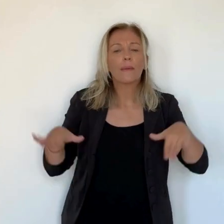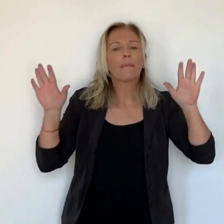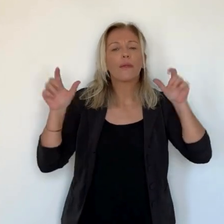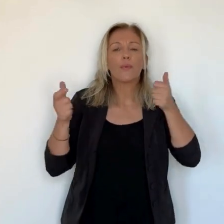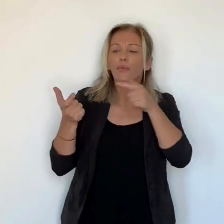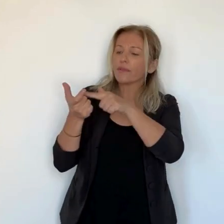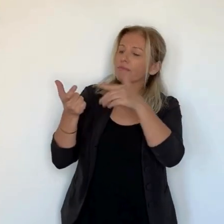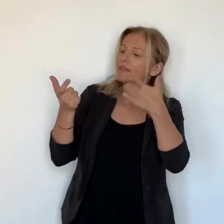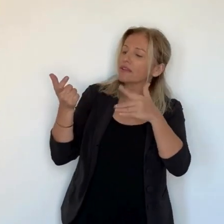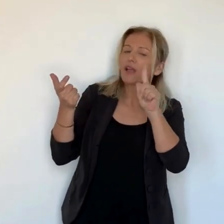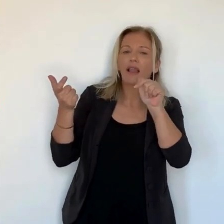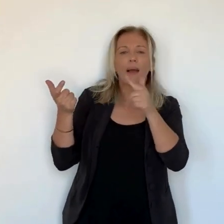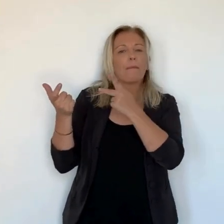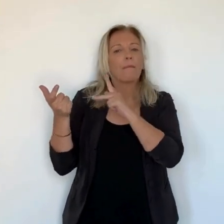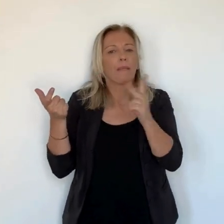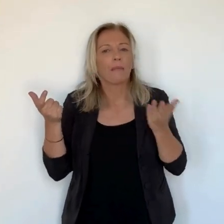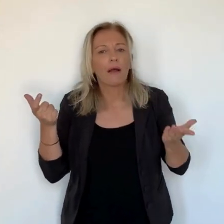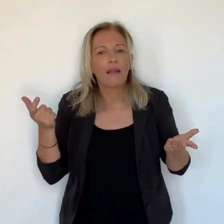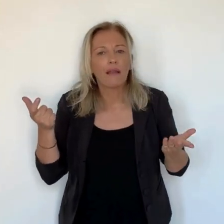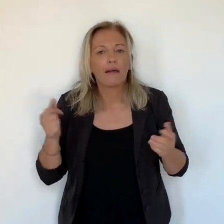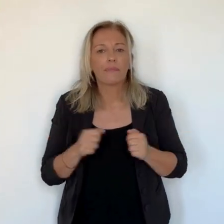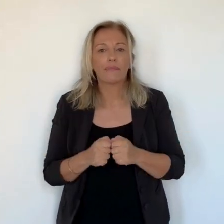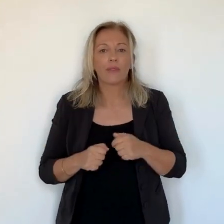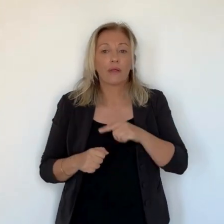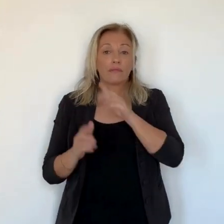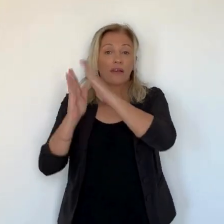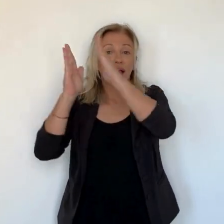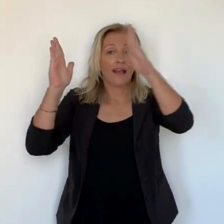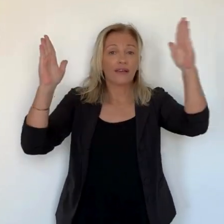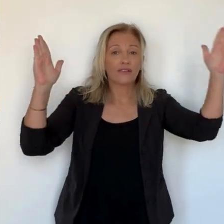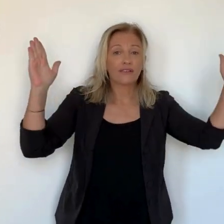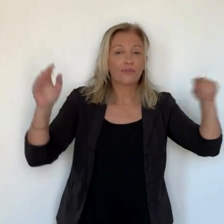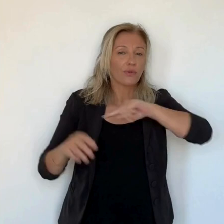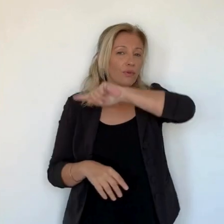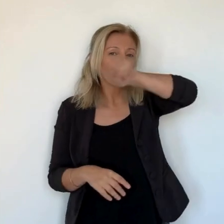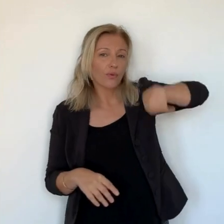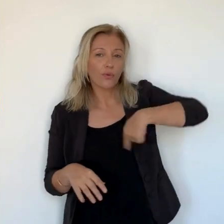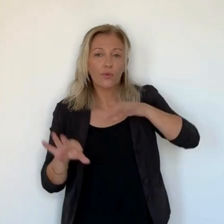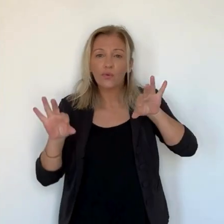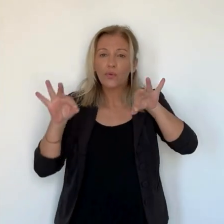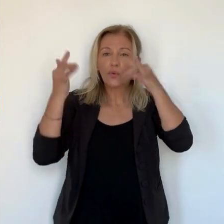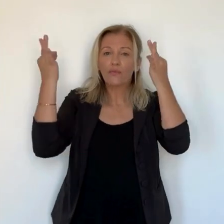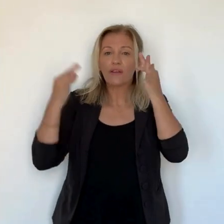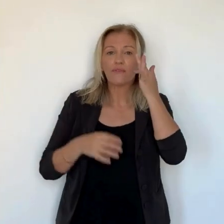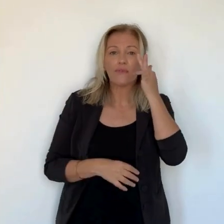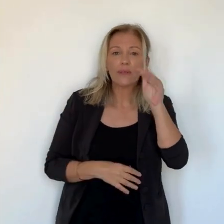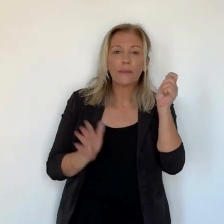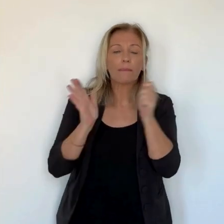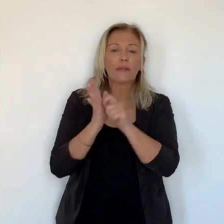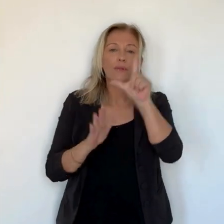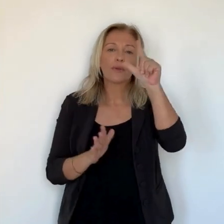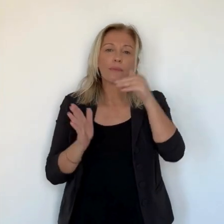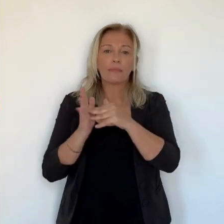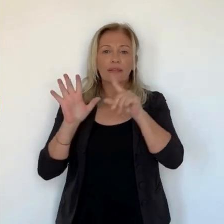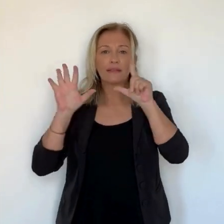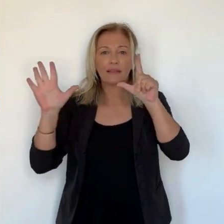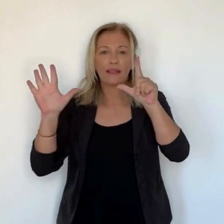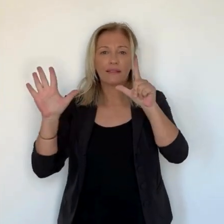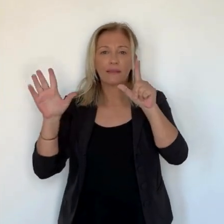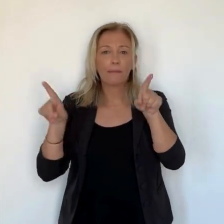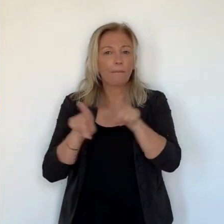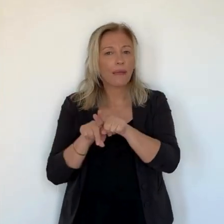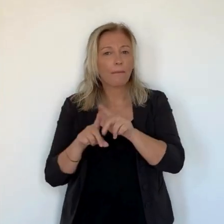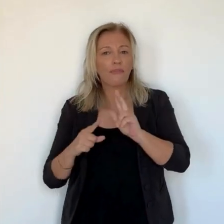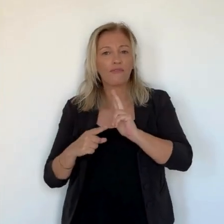plateaux entiers. Il n'y en a pas. Je suis très déçue. Mais rien qu'une, vaut le coup déjà. Des fruits, on en a trouvé dans nos archives. En